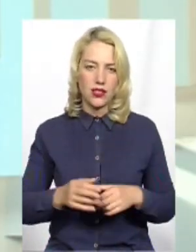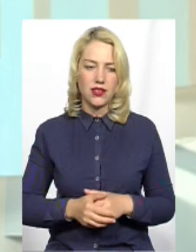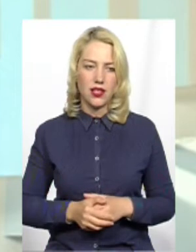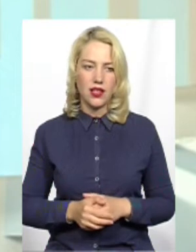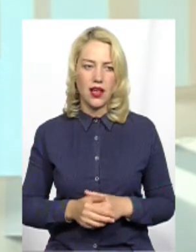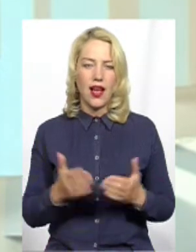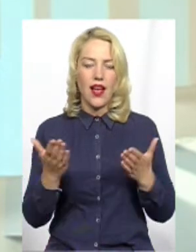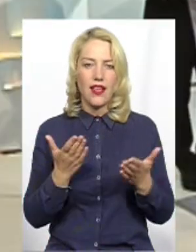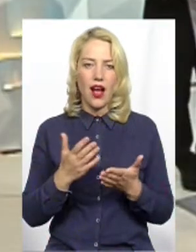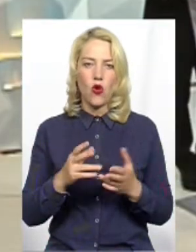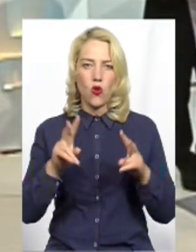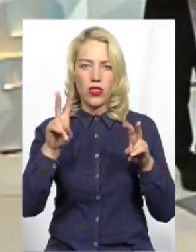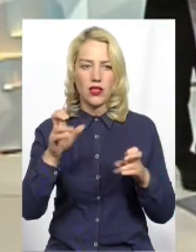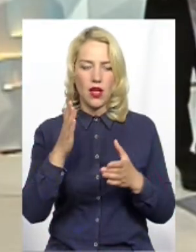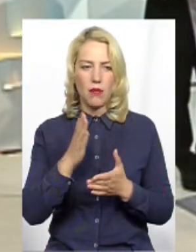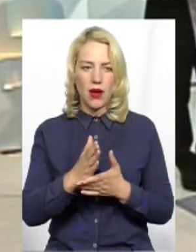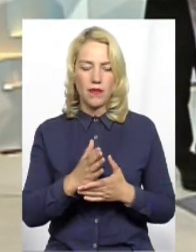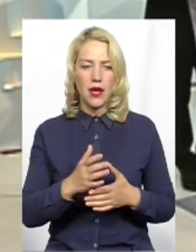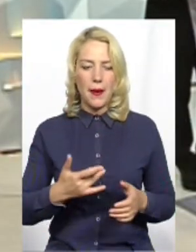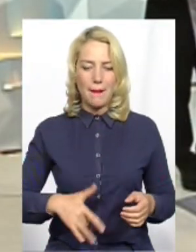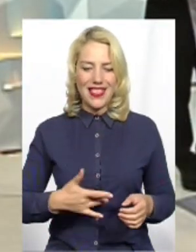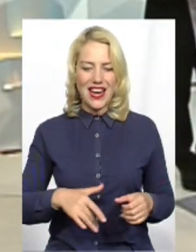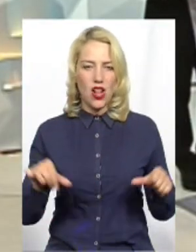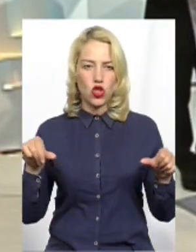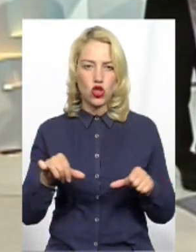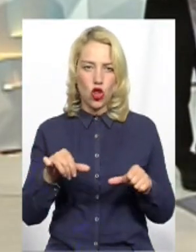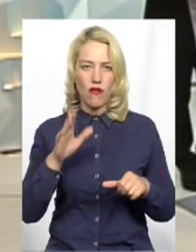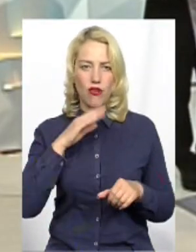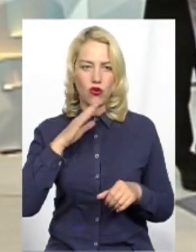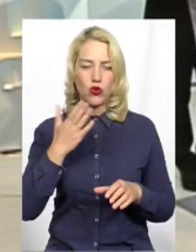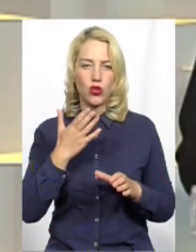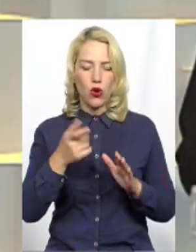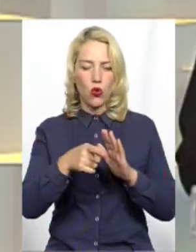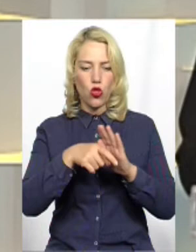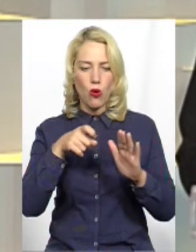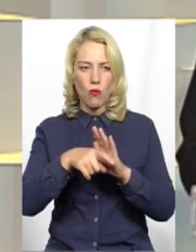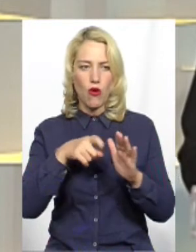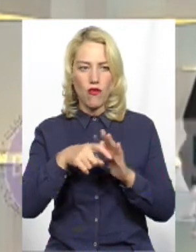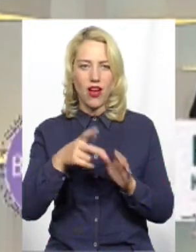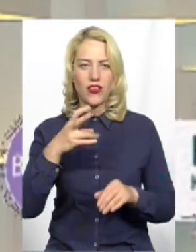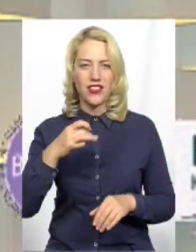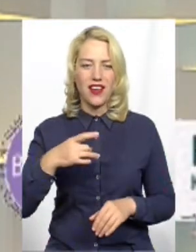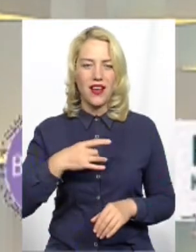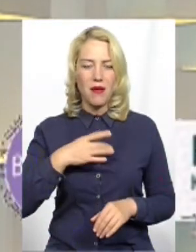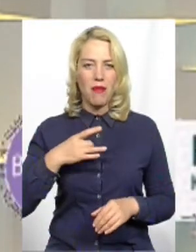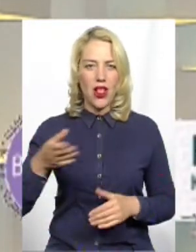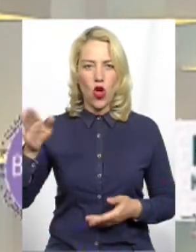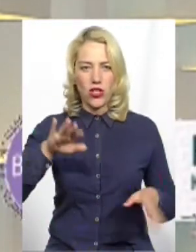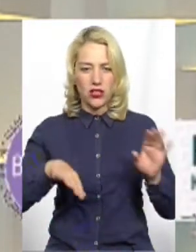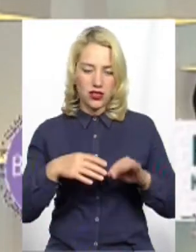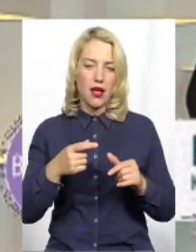І яку назву має мінеральна столова вода, яку видобувають на Білогірщині? Білогірська. Правильно.